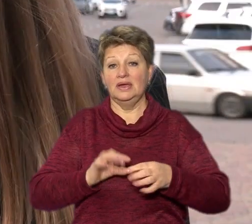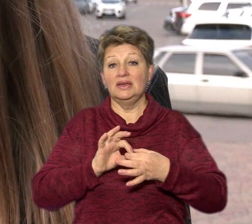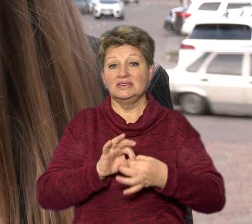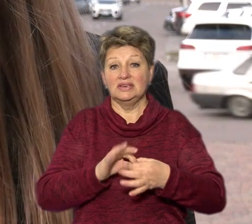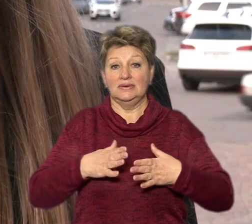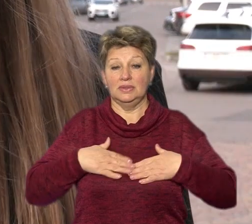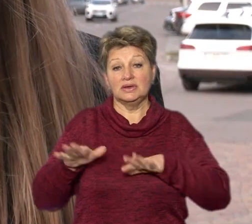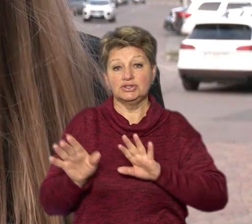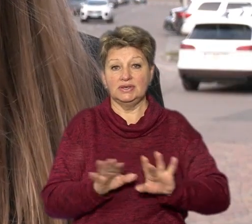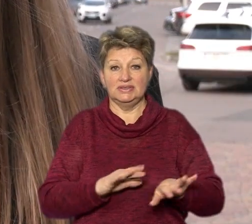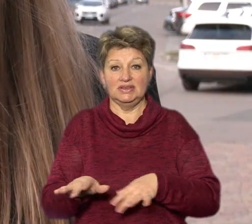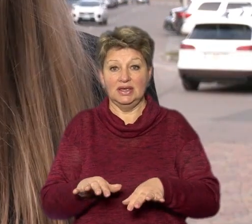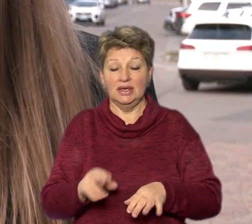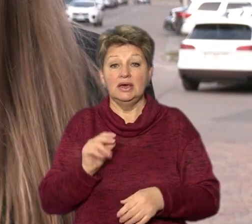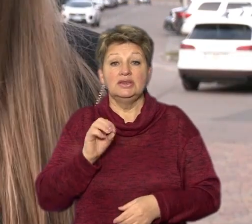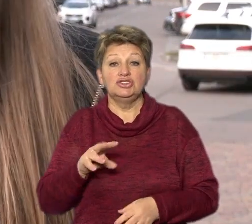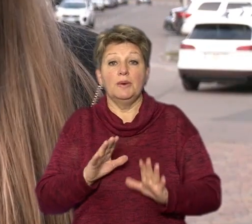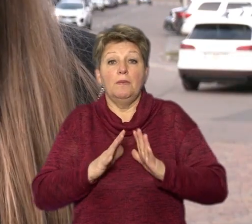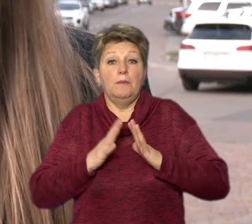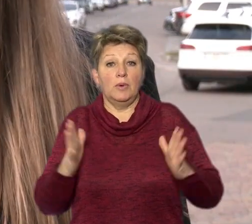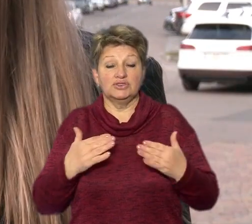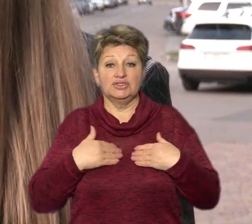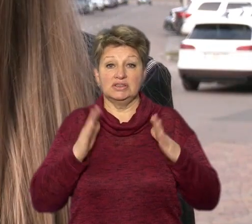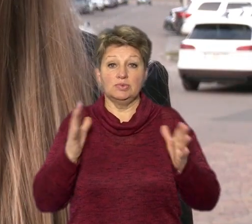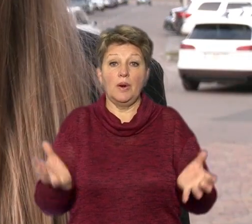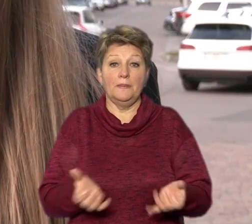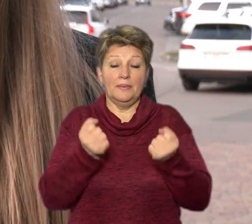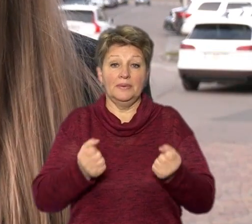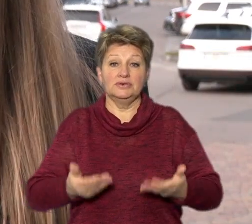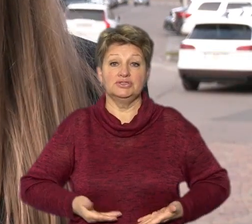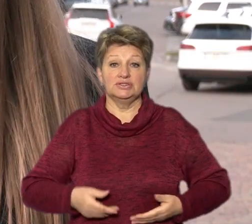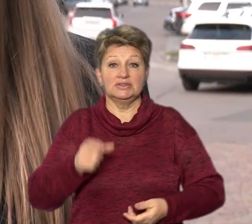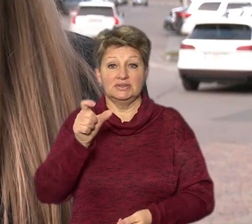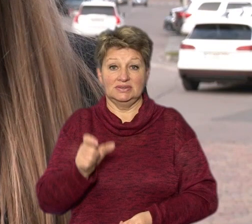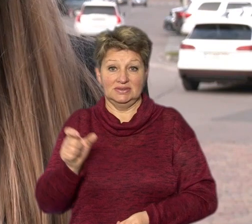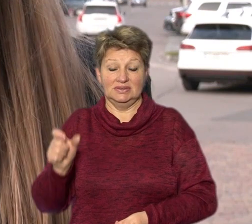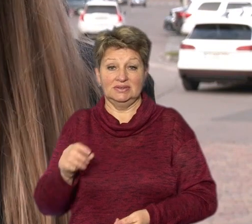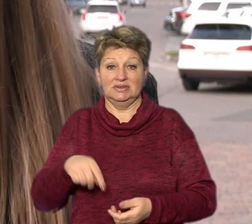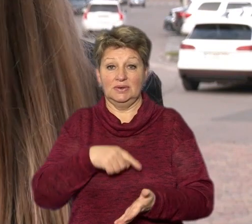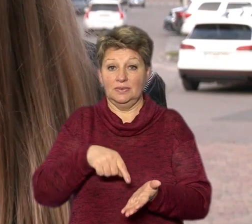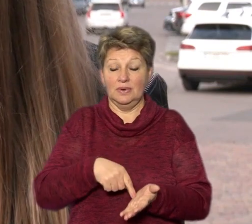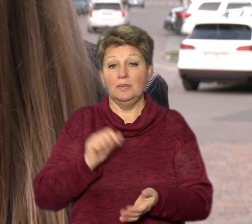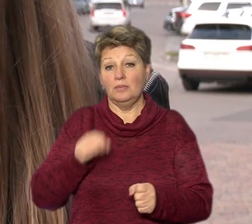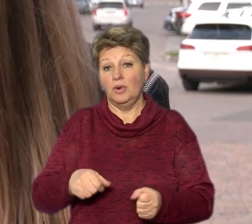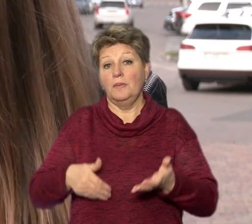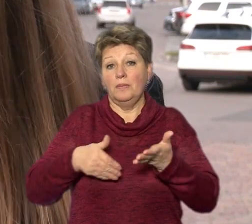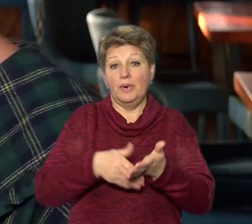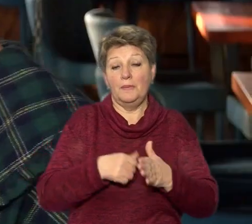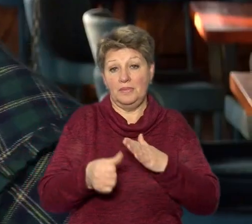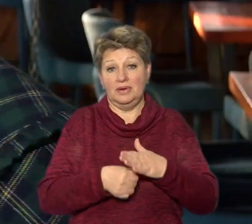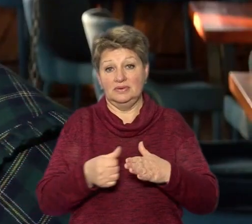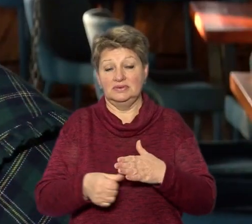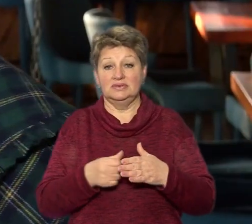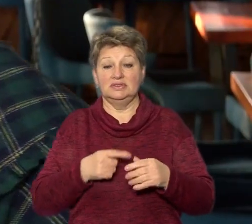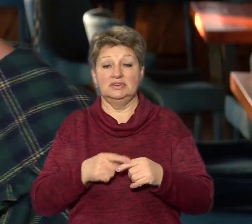діяльність. Чим більше нас будуть підтримувати жителі міста, тим ми більше зможемо допомогти безпритульним тваринам.